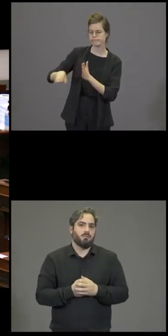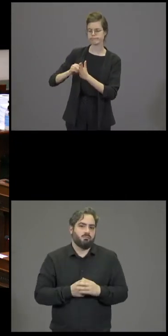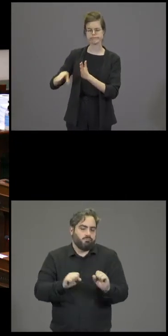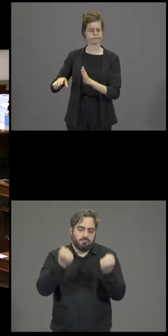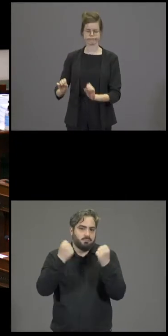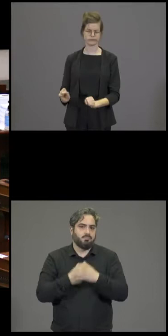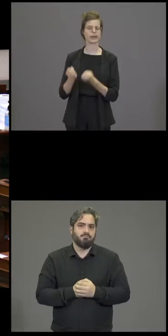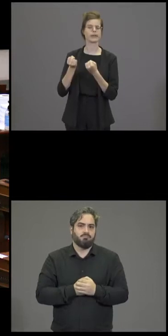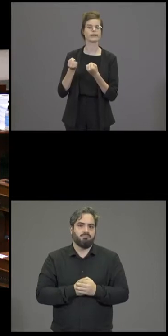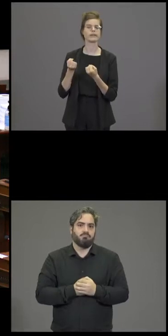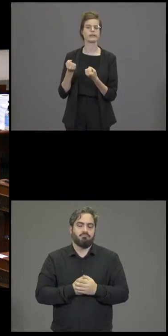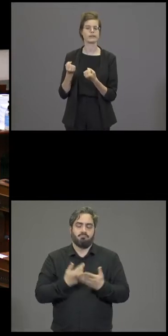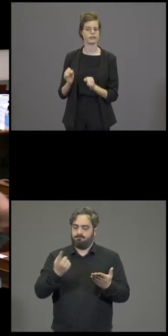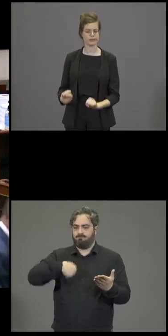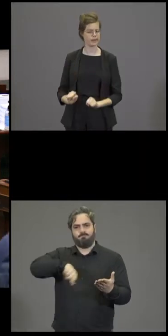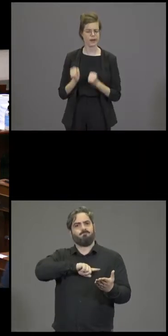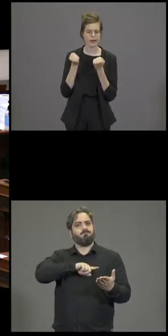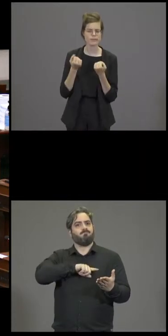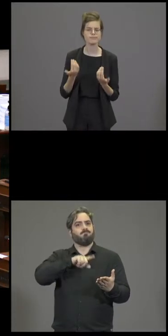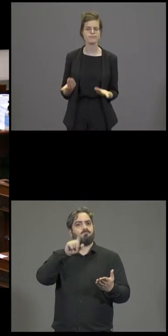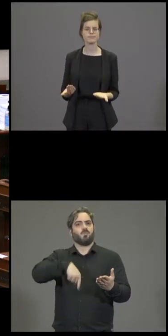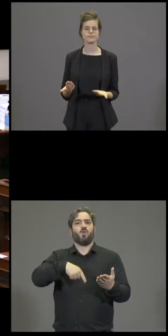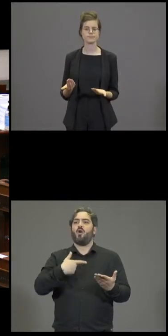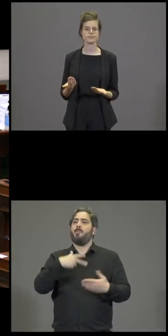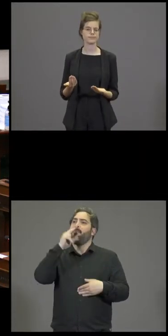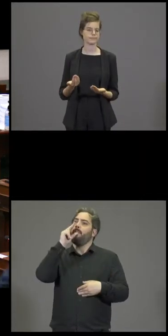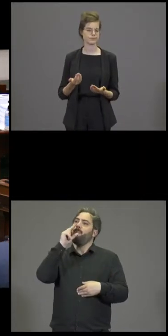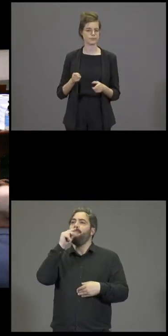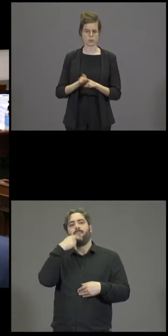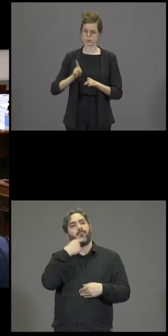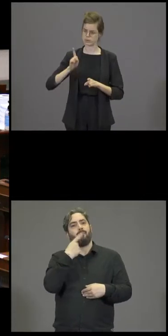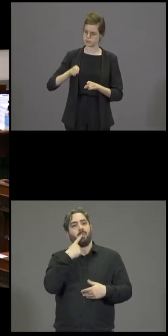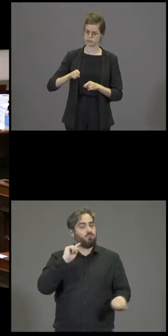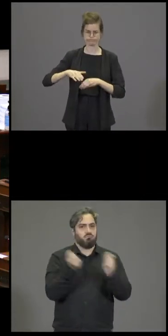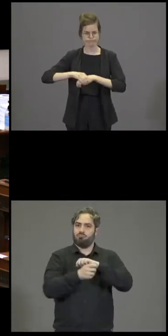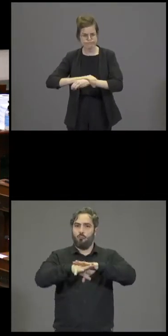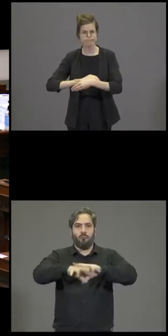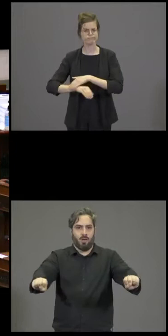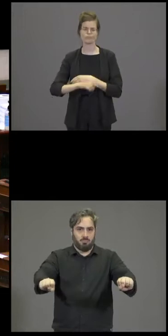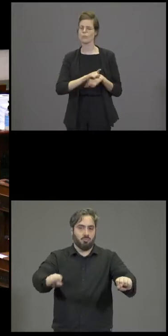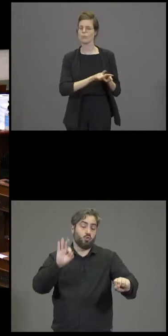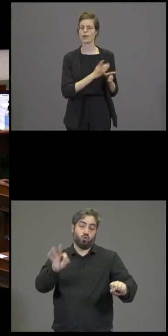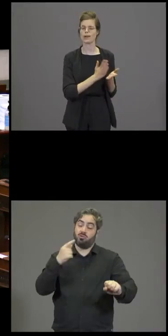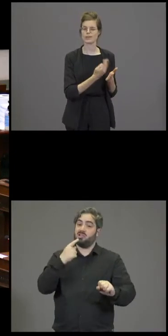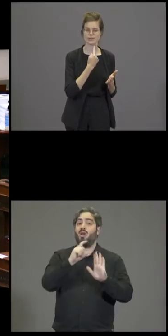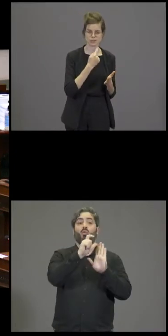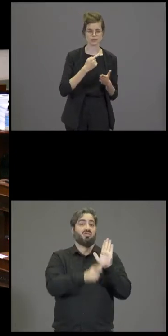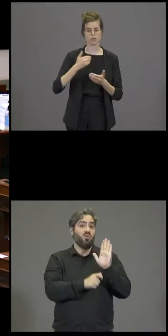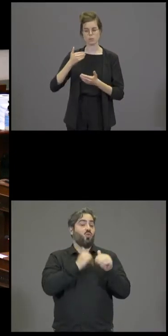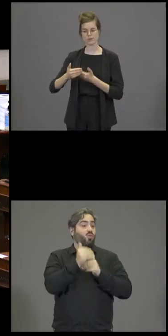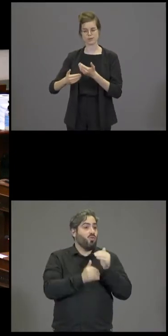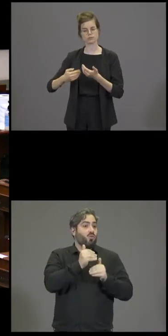possible. Et nous devons passer de la parole aux actes. Vous l'avez dit, il y a des procédures qui sont en cours et qui doivent être respectées. J'ai entendu l'échéance